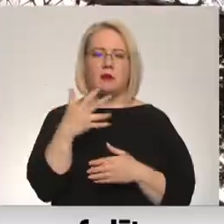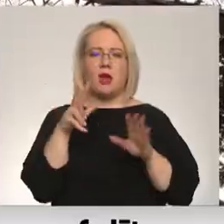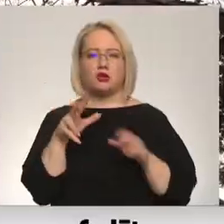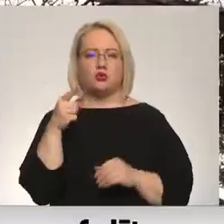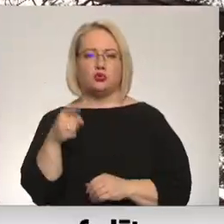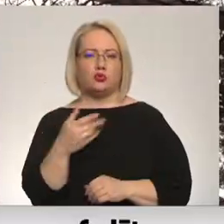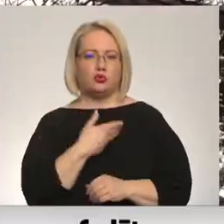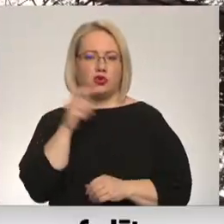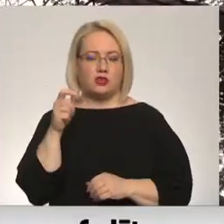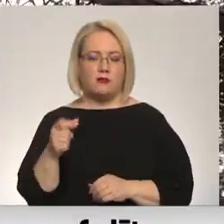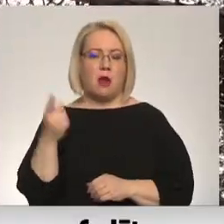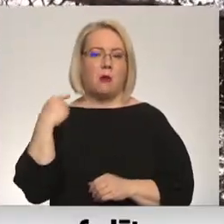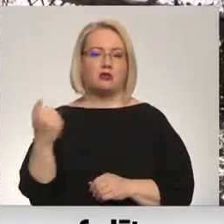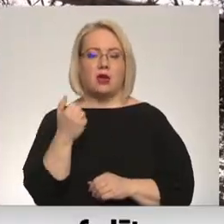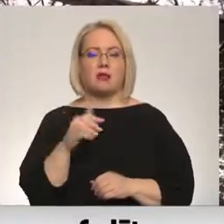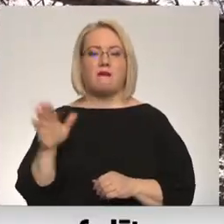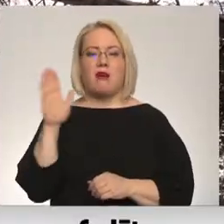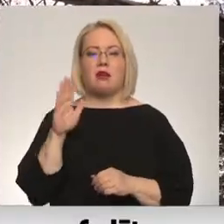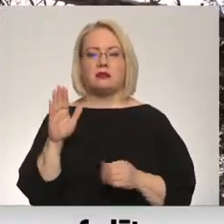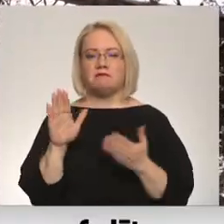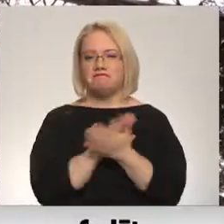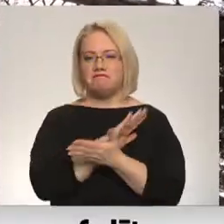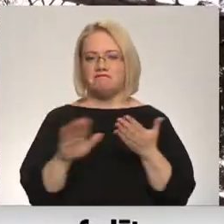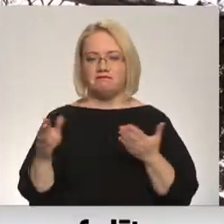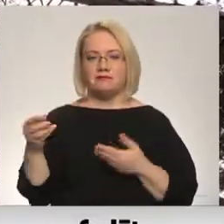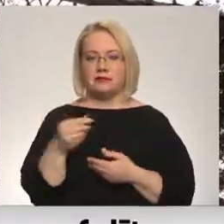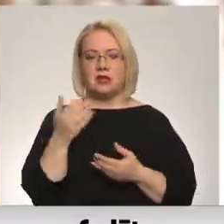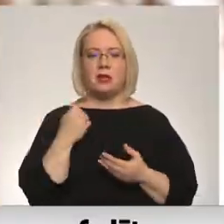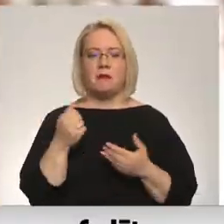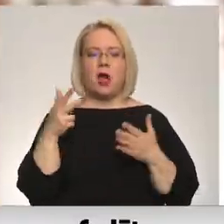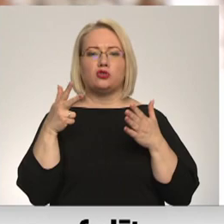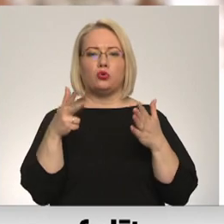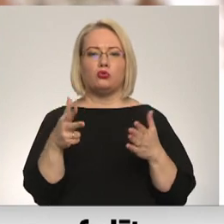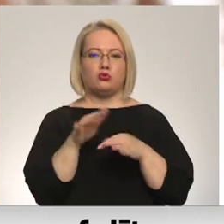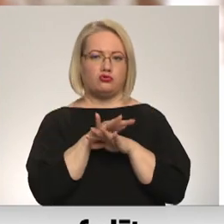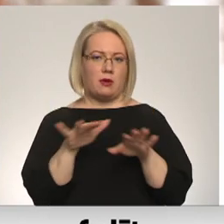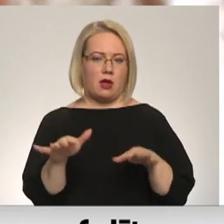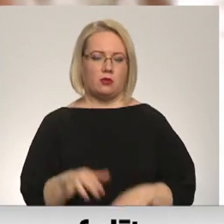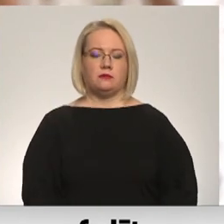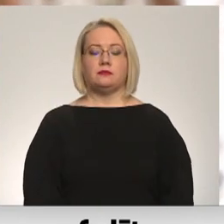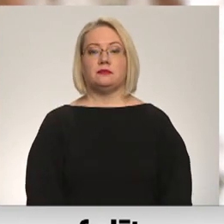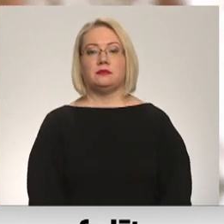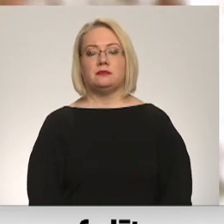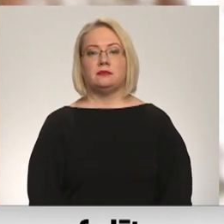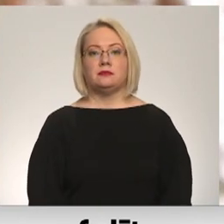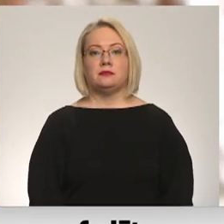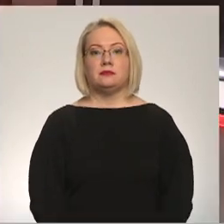Pērni valsts apmaksātu vakcīnu saņēmuši aptuveni 8 tūkstoši bērnu. Ieva Benefeldalants, Peršvici, Skrundas televīzija.